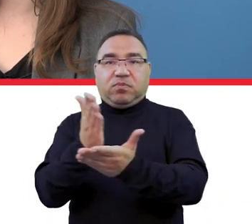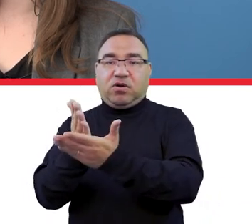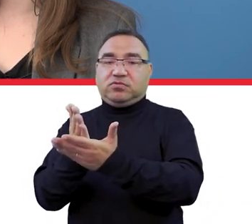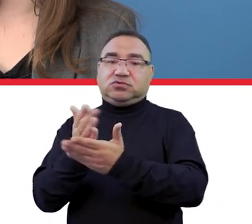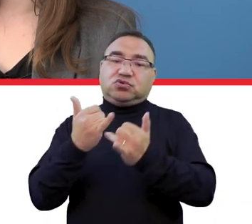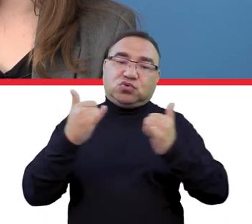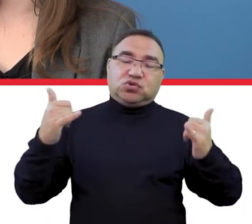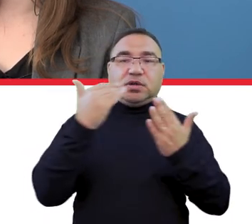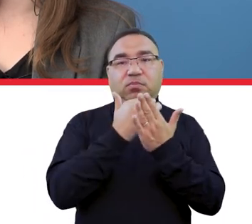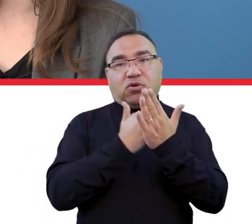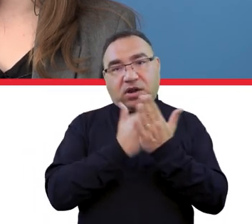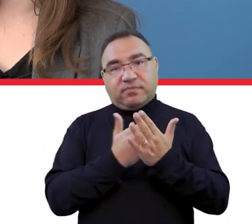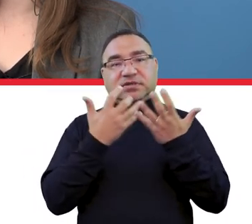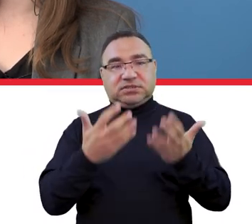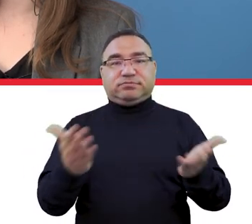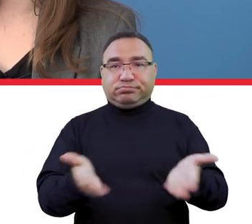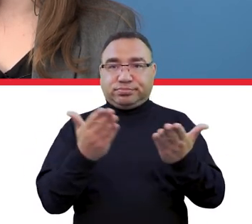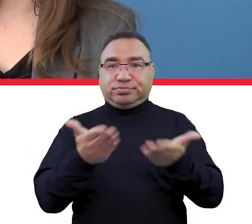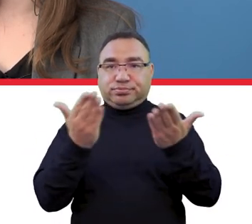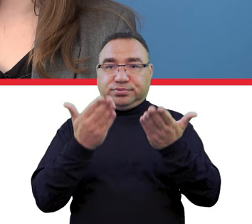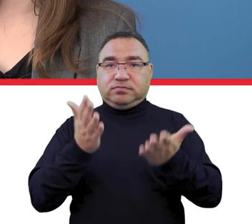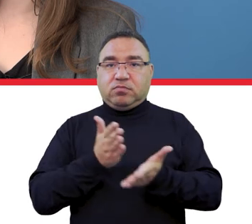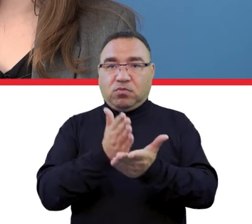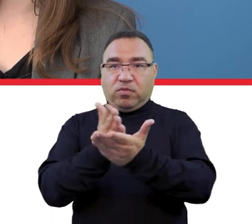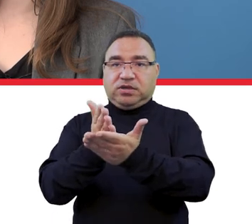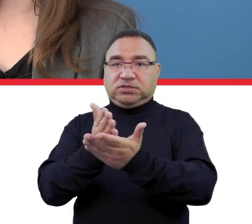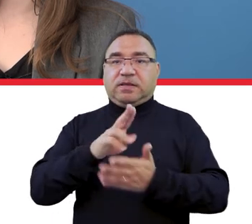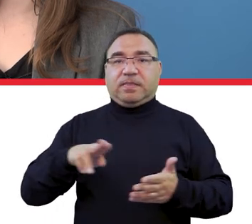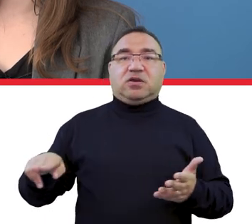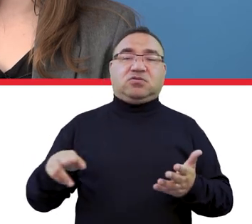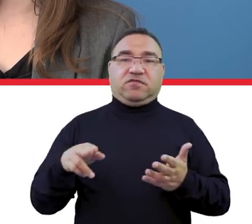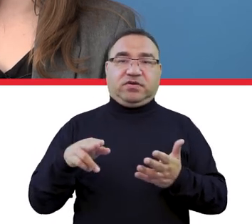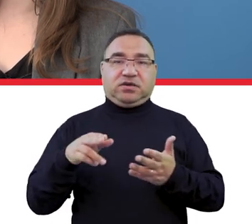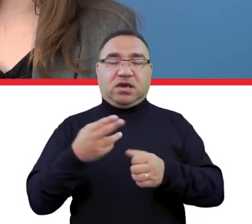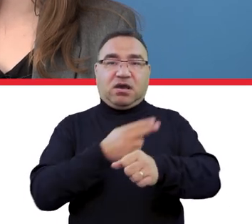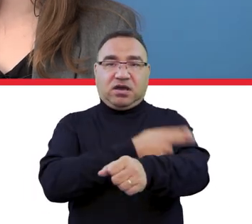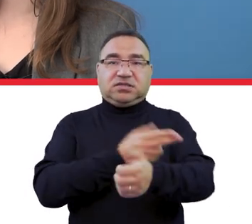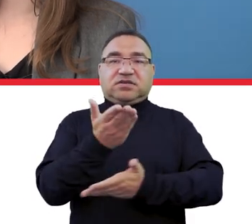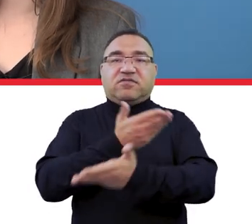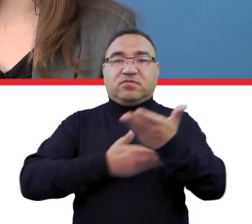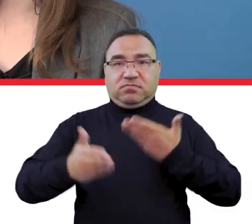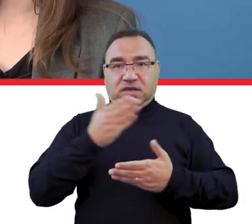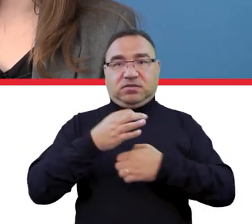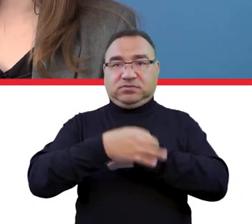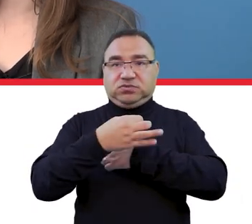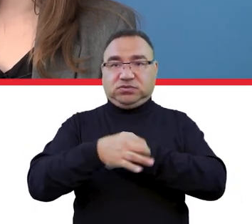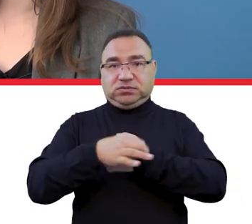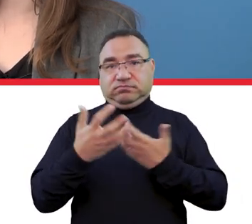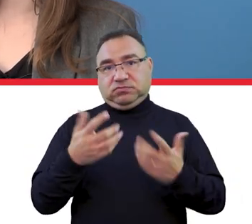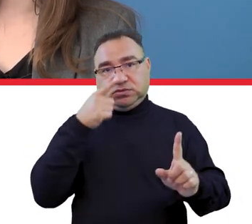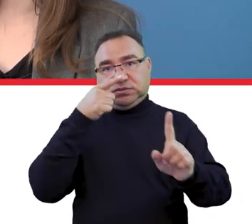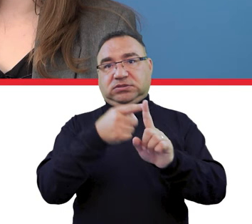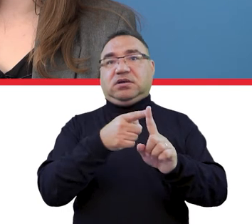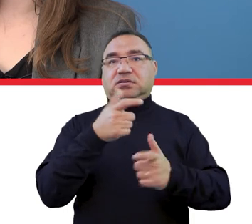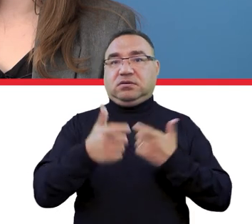programy aktywności Narodowej Agencji Wymiany Akademickiej, bo to jest misja tej